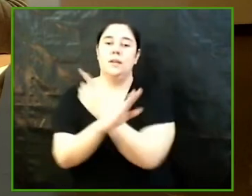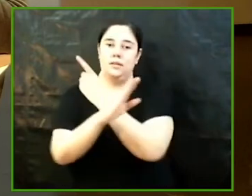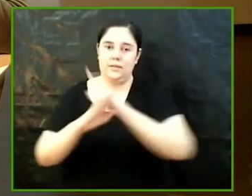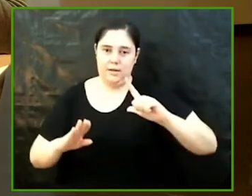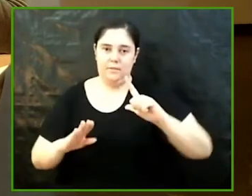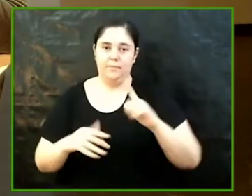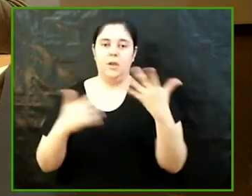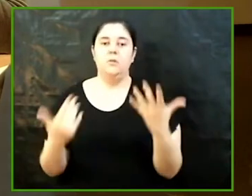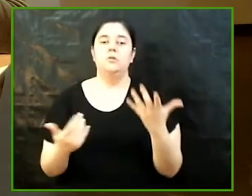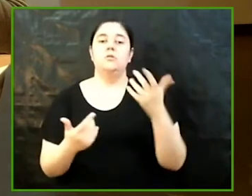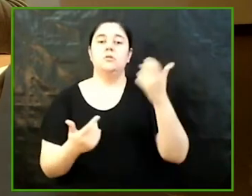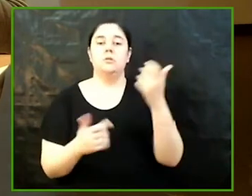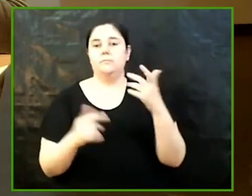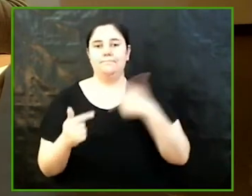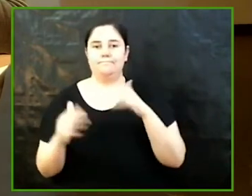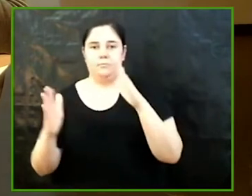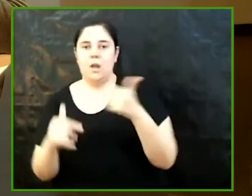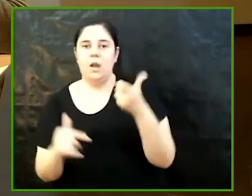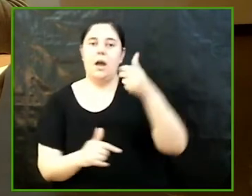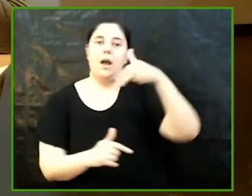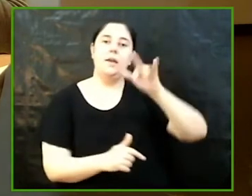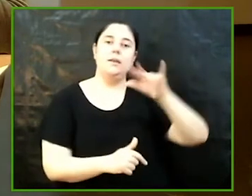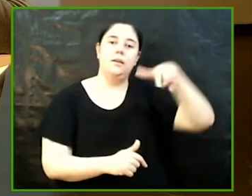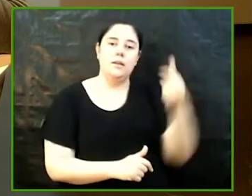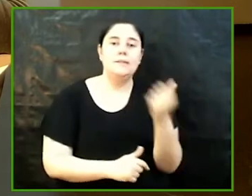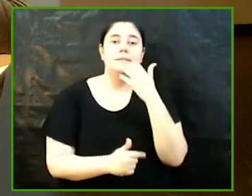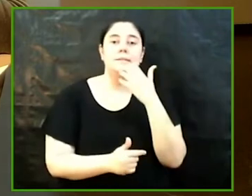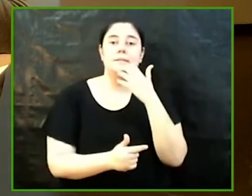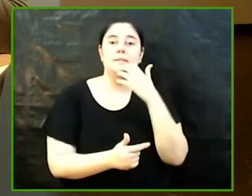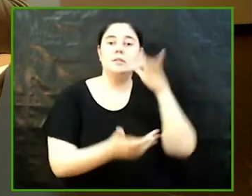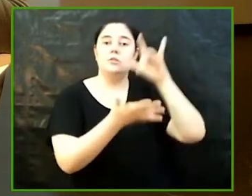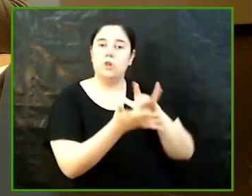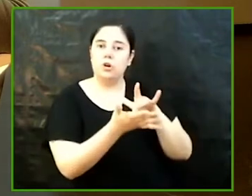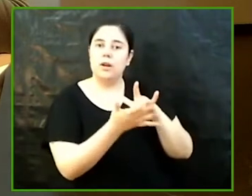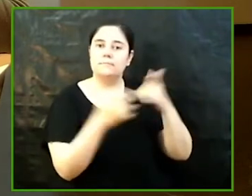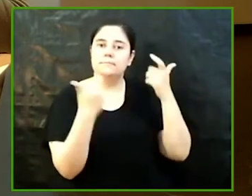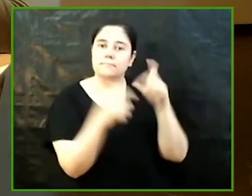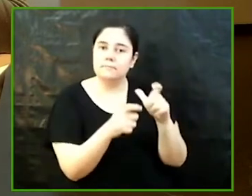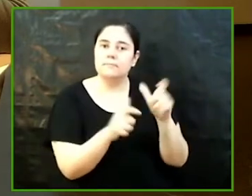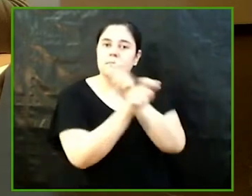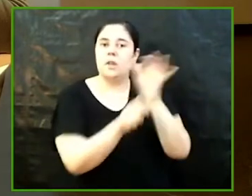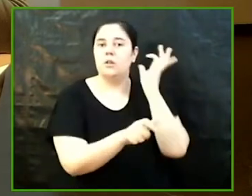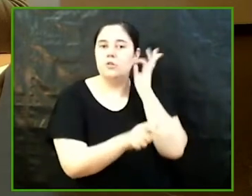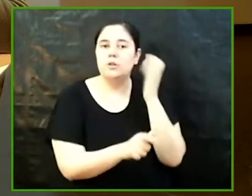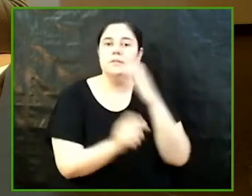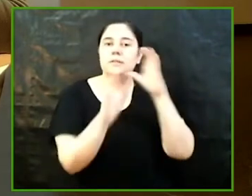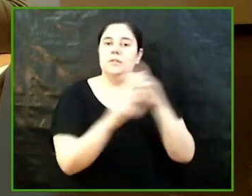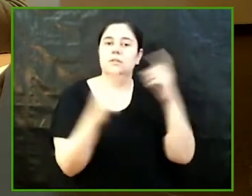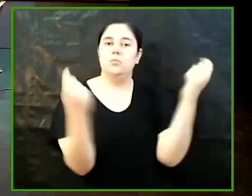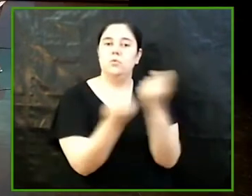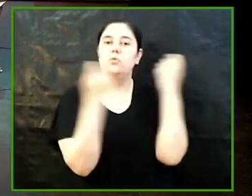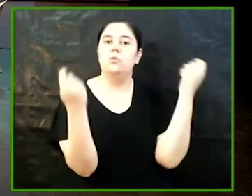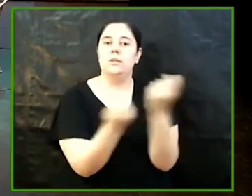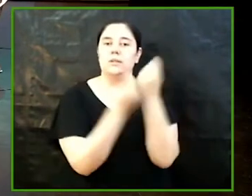Ad Women Presència de les Dones en els Departaments Creatius d'Agències de Publicitat a Espanya Tutor David Roca Correa